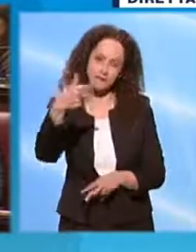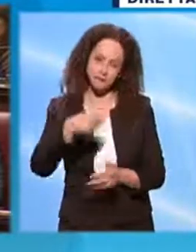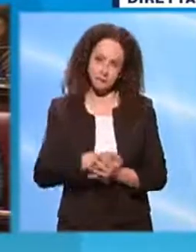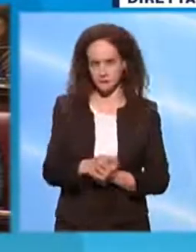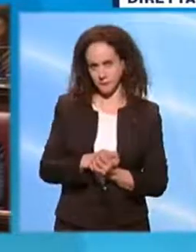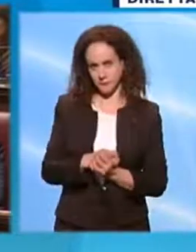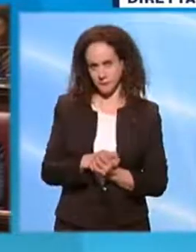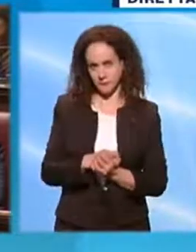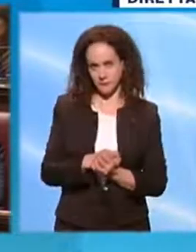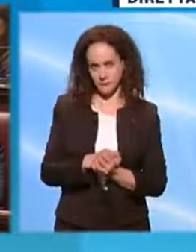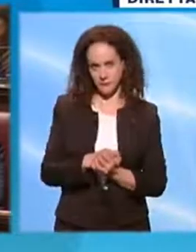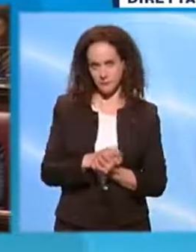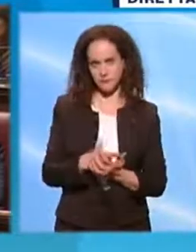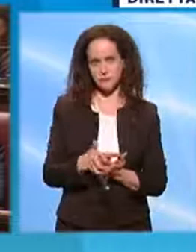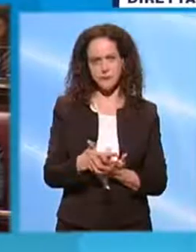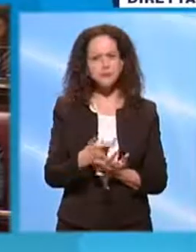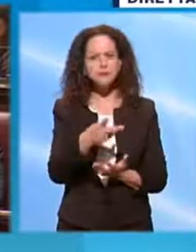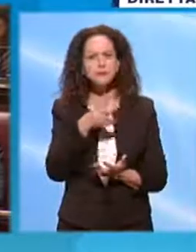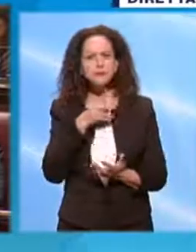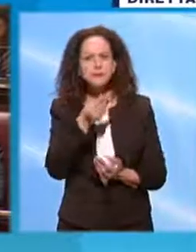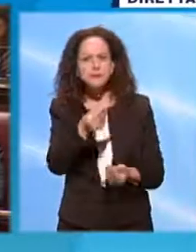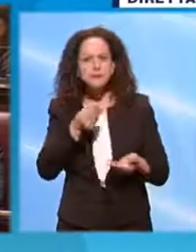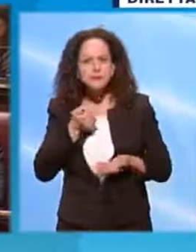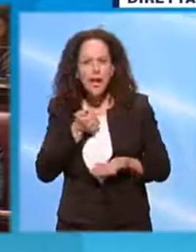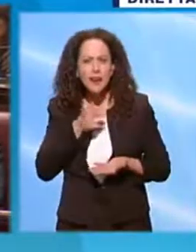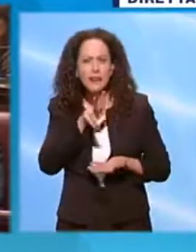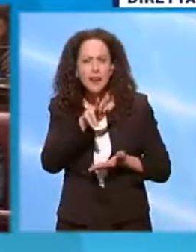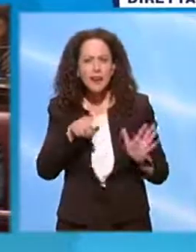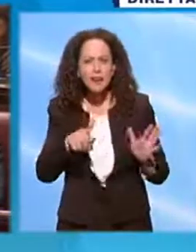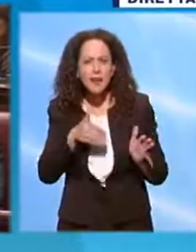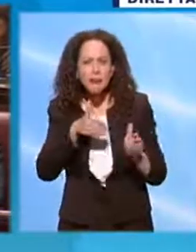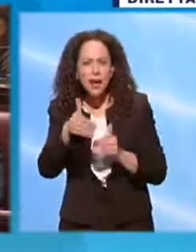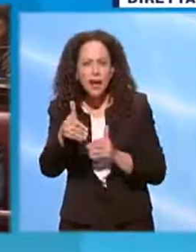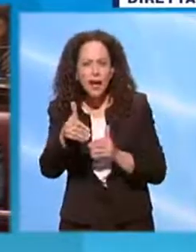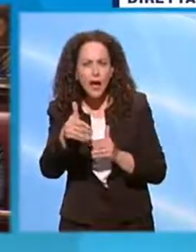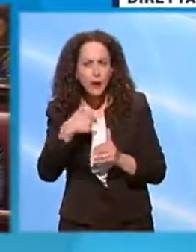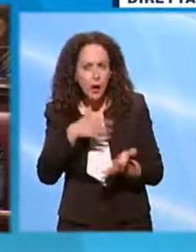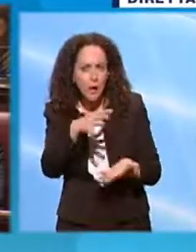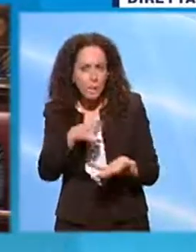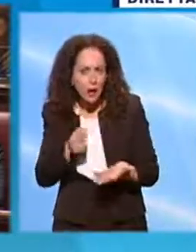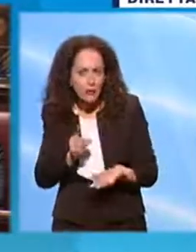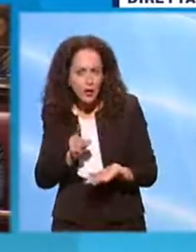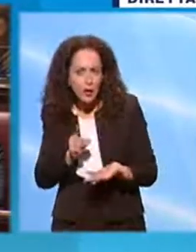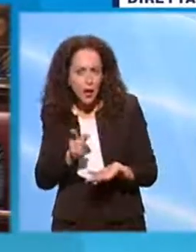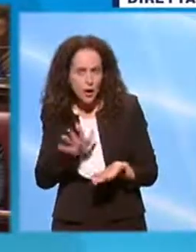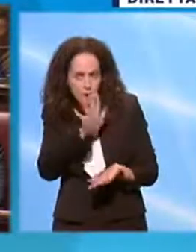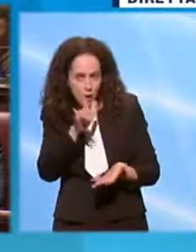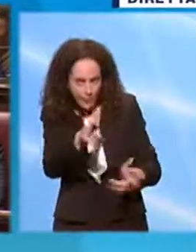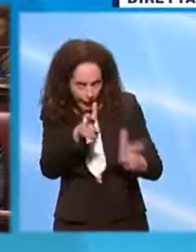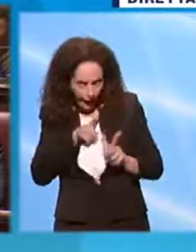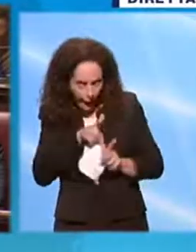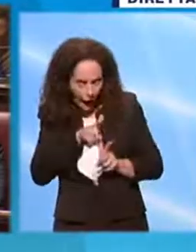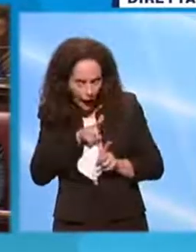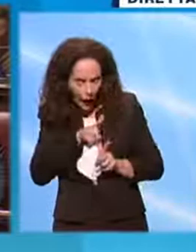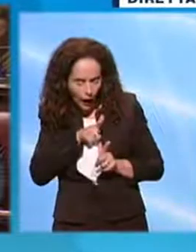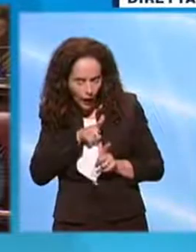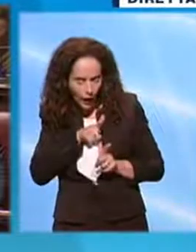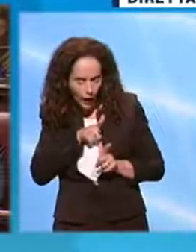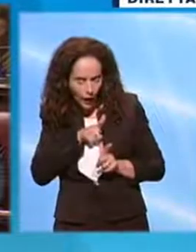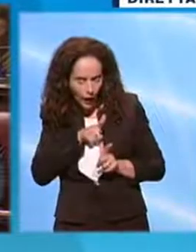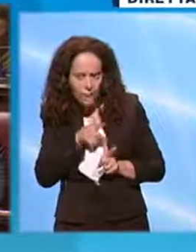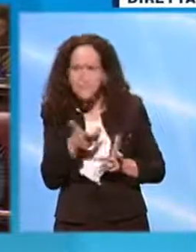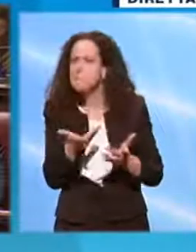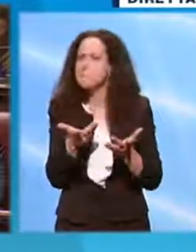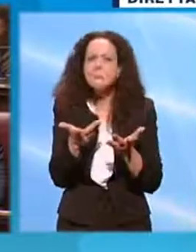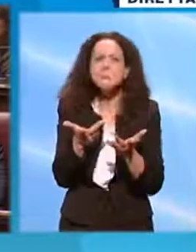oggi, ma ci vogliono dare 36 miliardi e che non ce li prendiamo? Sembra quasi che ce li stiano regalando. Ma